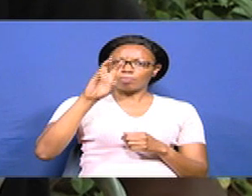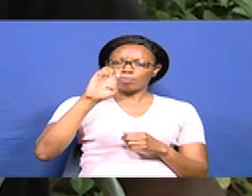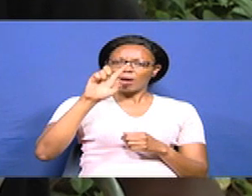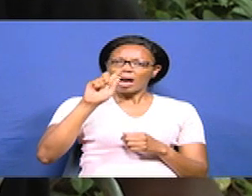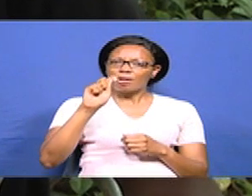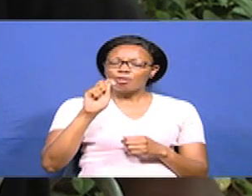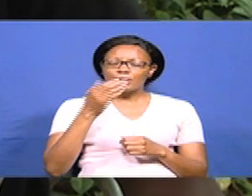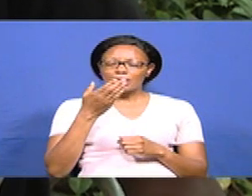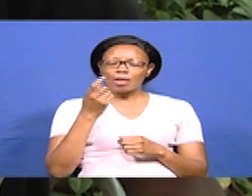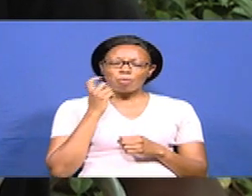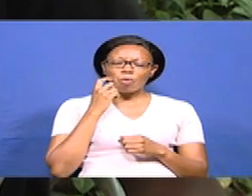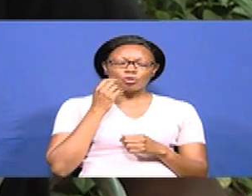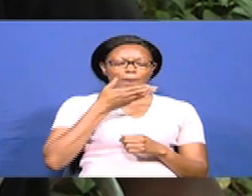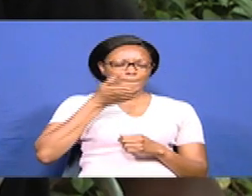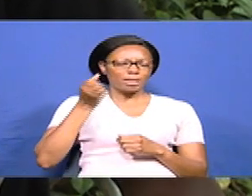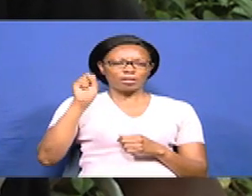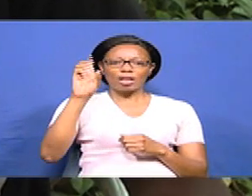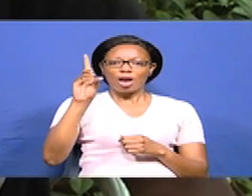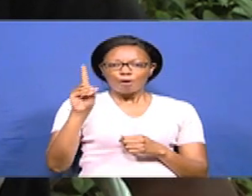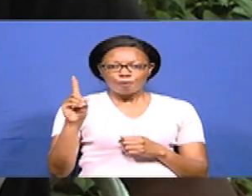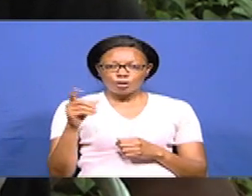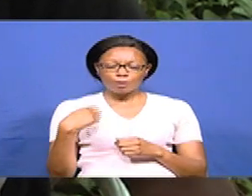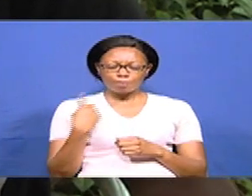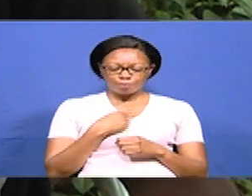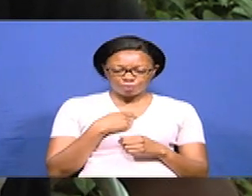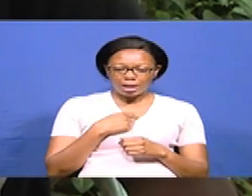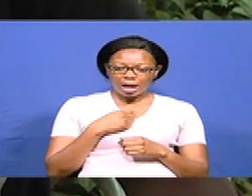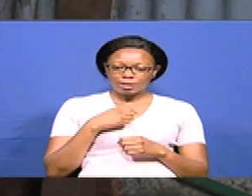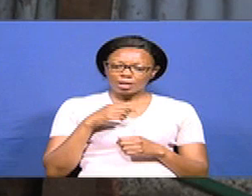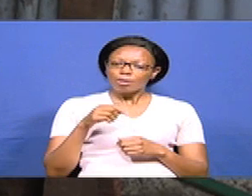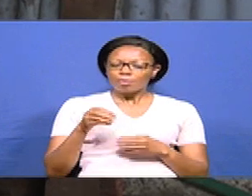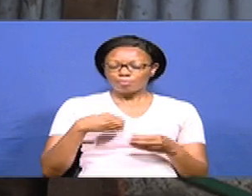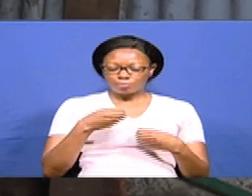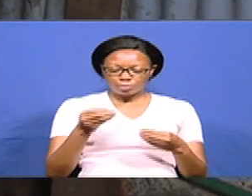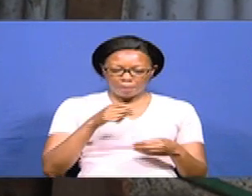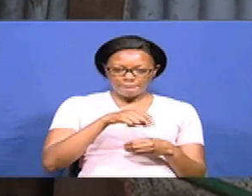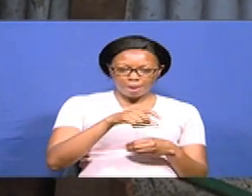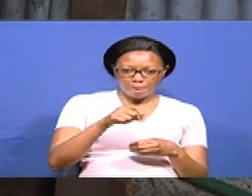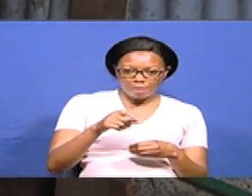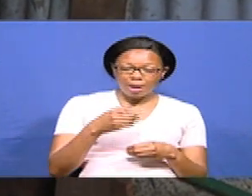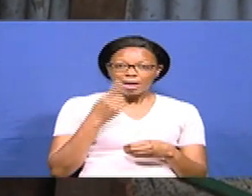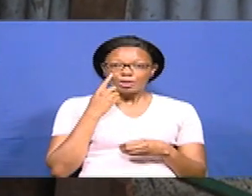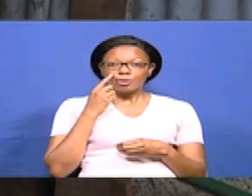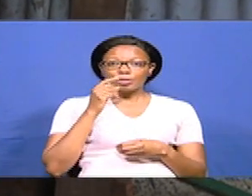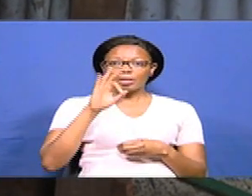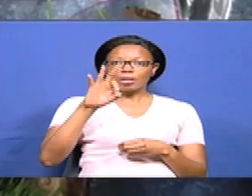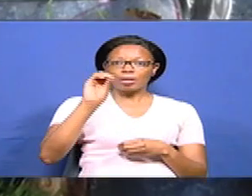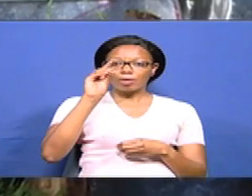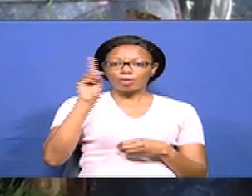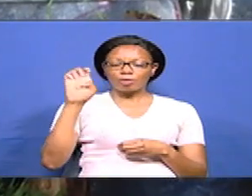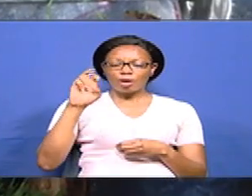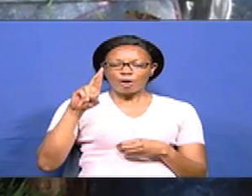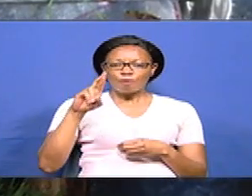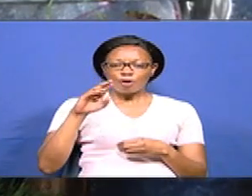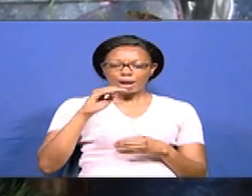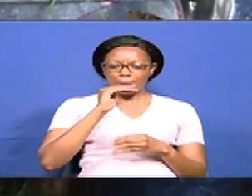Tunakompea, tunapanda, zingi tunakuza. Foda zao nazo zimepangwa kwa utaratibu fulani na